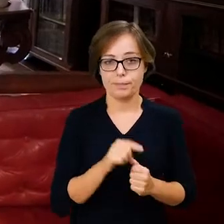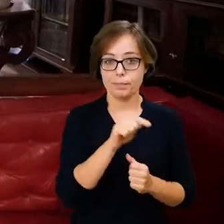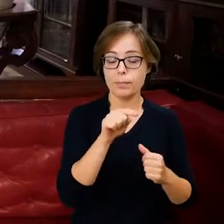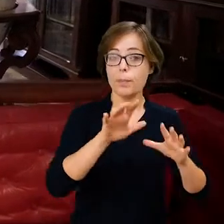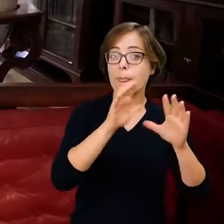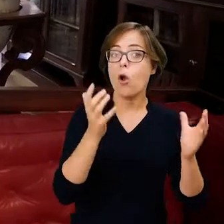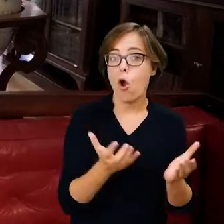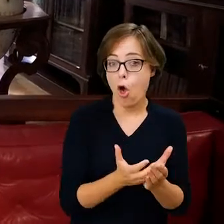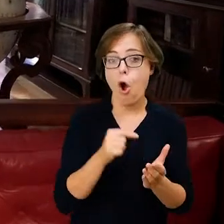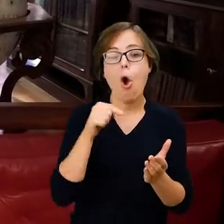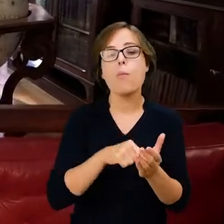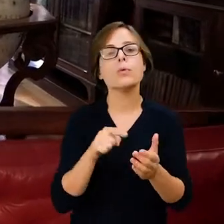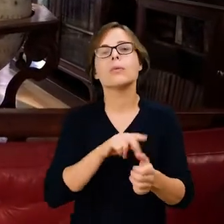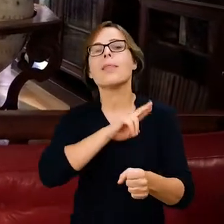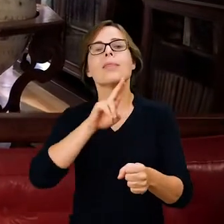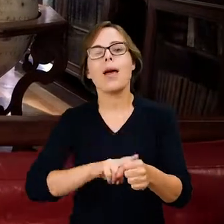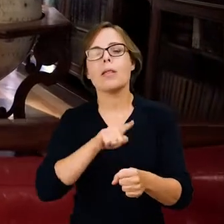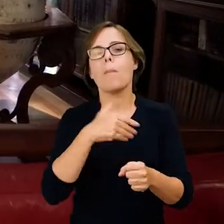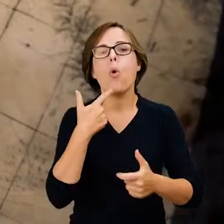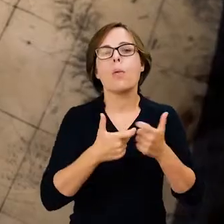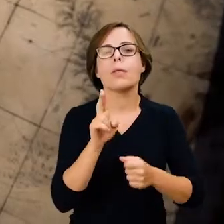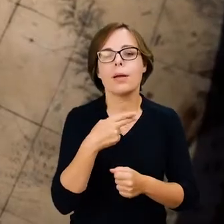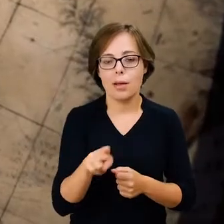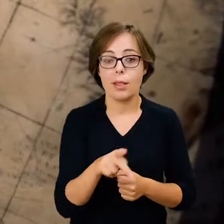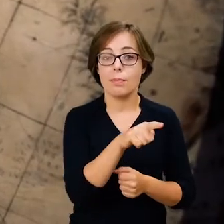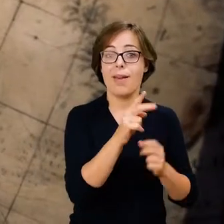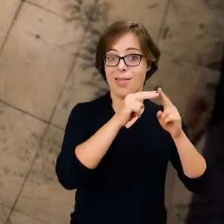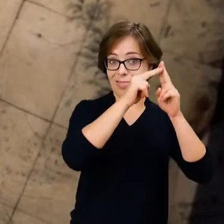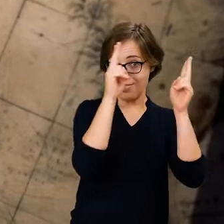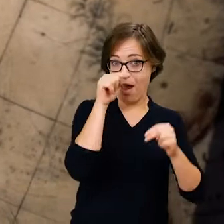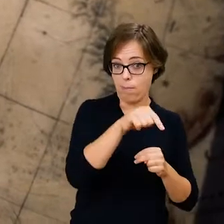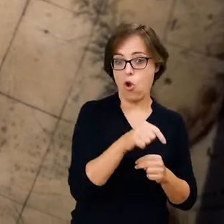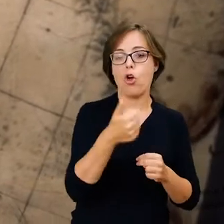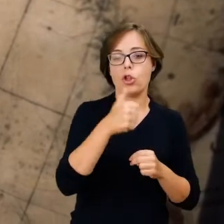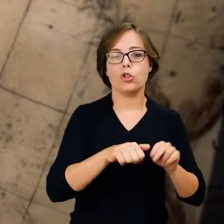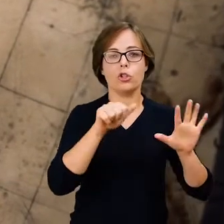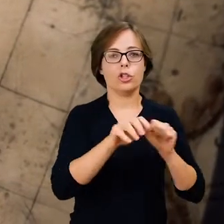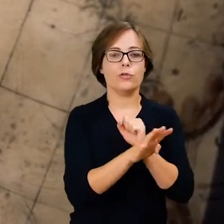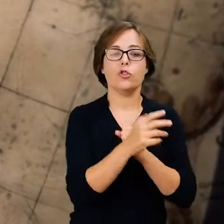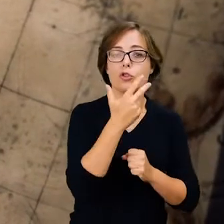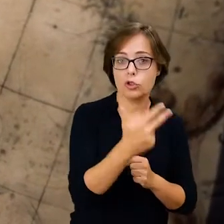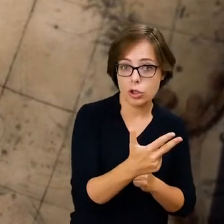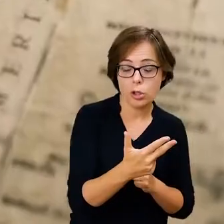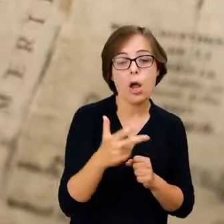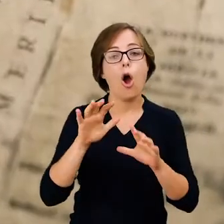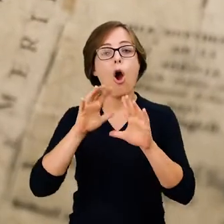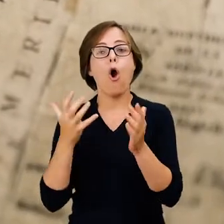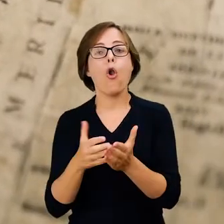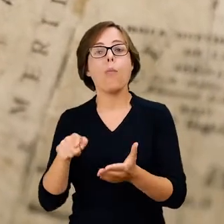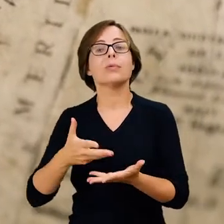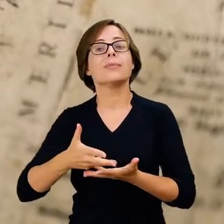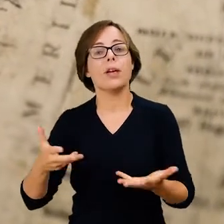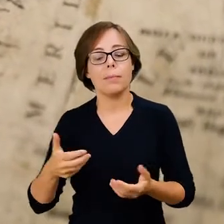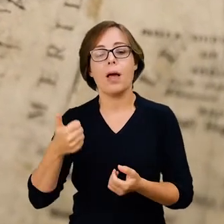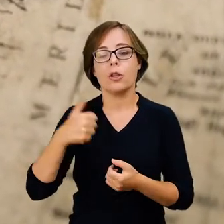Globusy te datowane są, jeden z nich, globus nieba na rok 1693 i globus